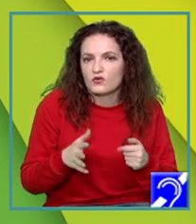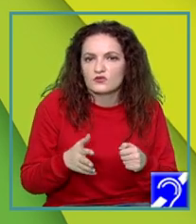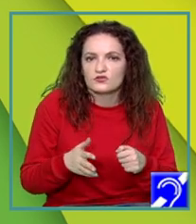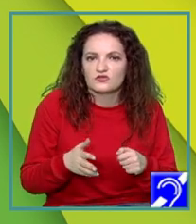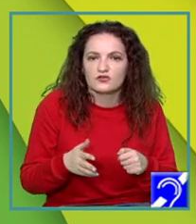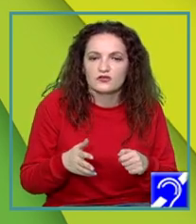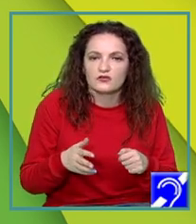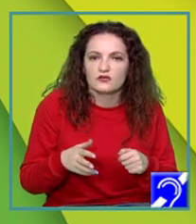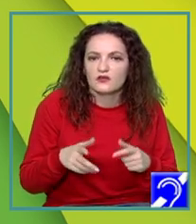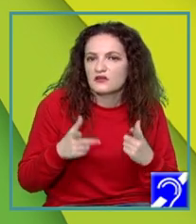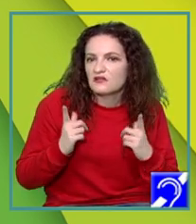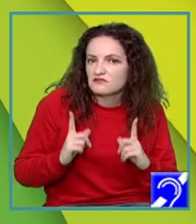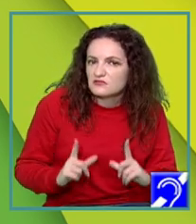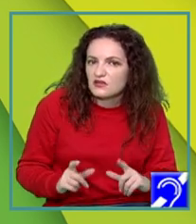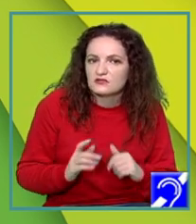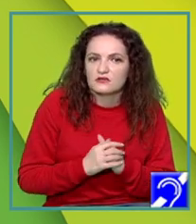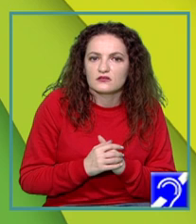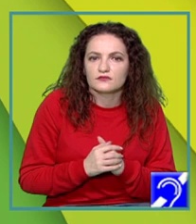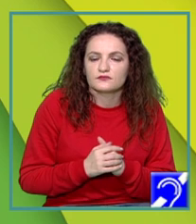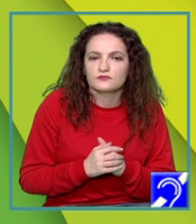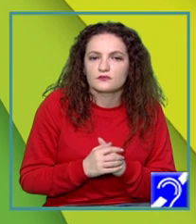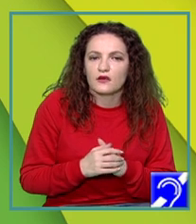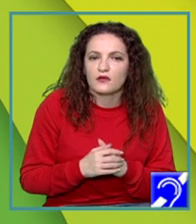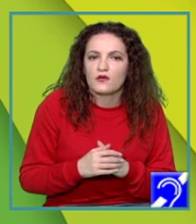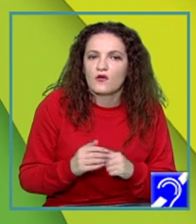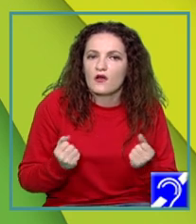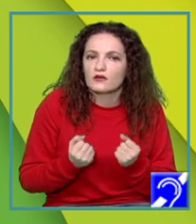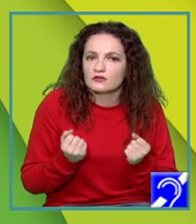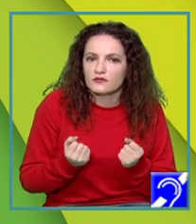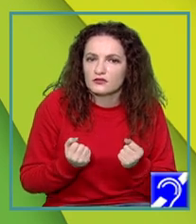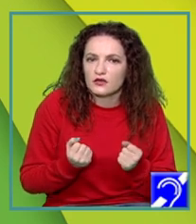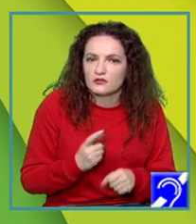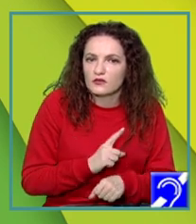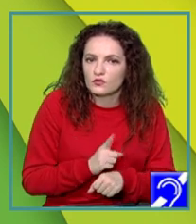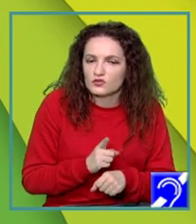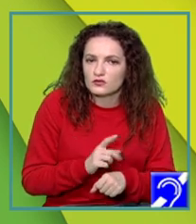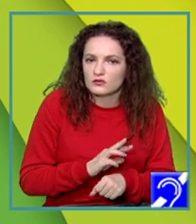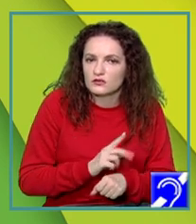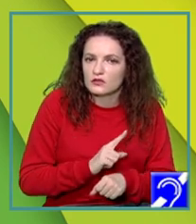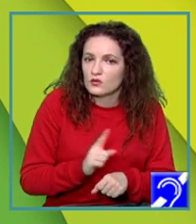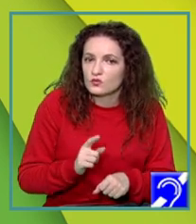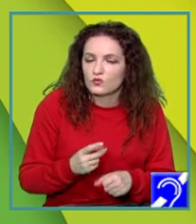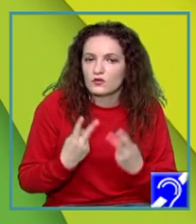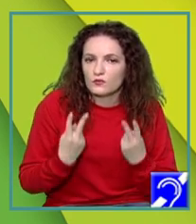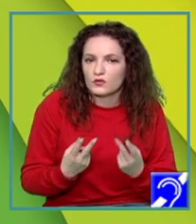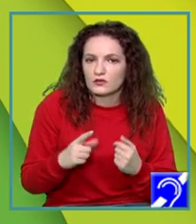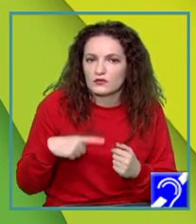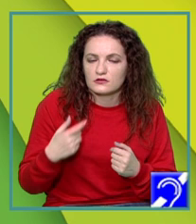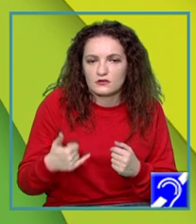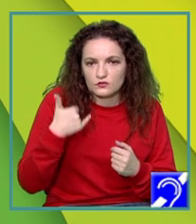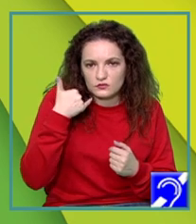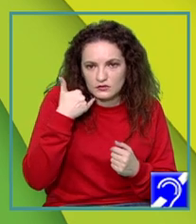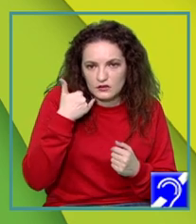O activitate urgentă, dar nu importantă, poate să fie un apel telefonic, da? Și pot să pun pe